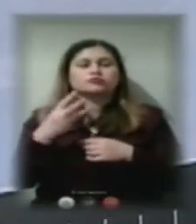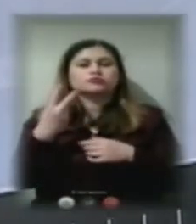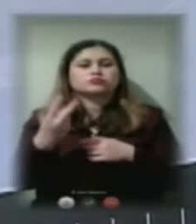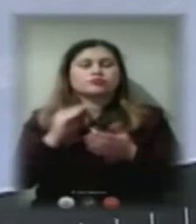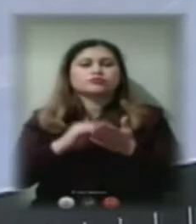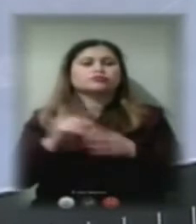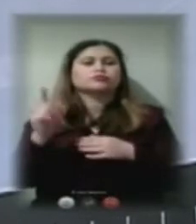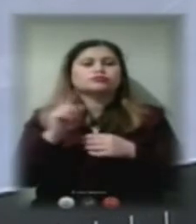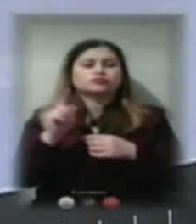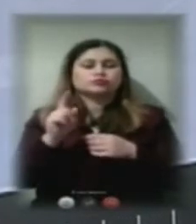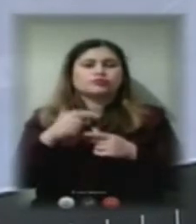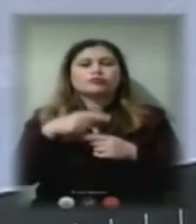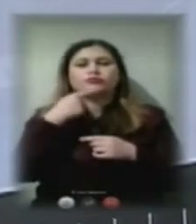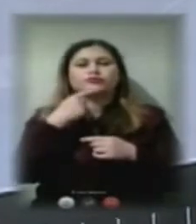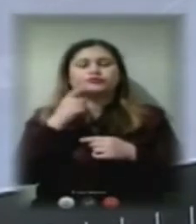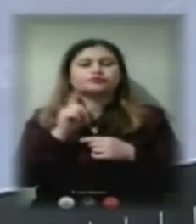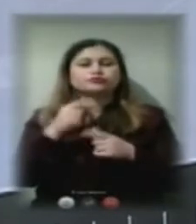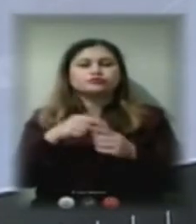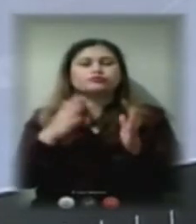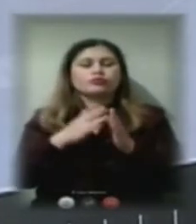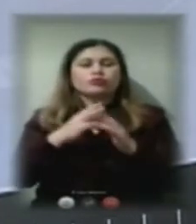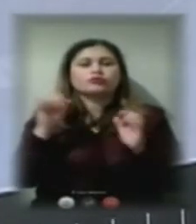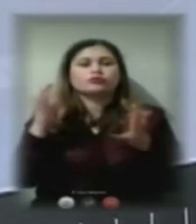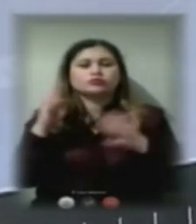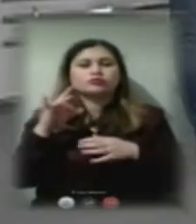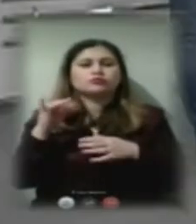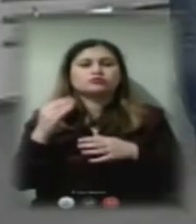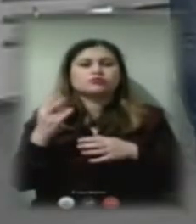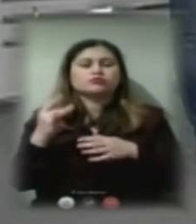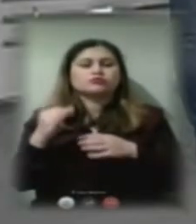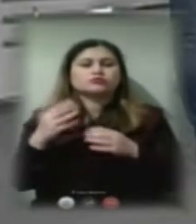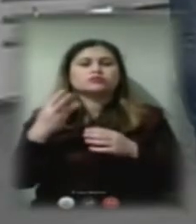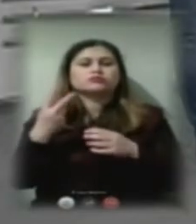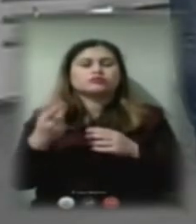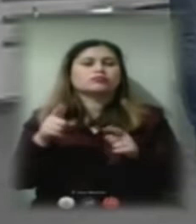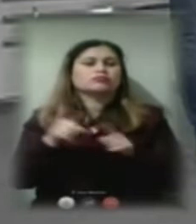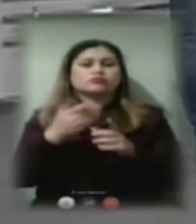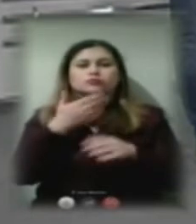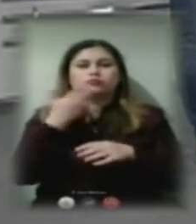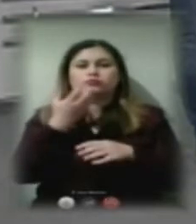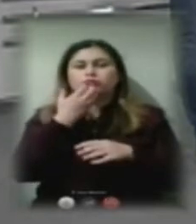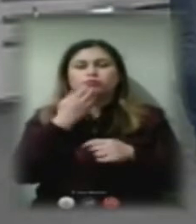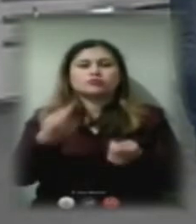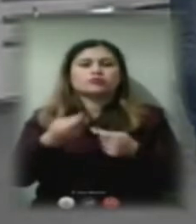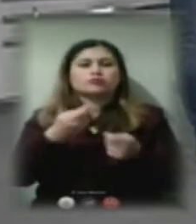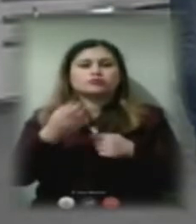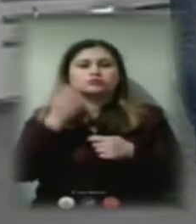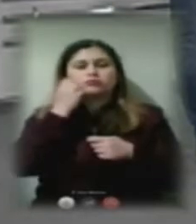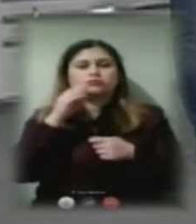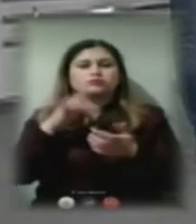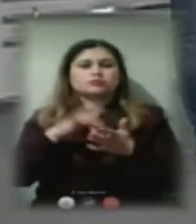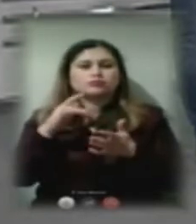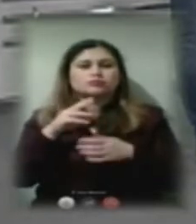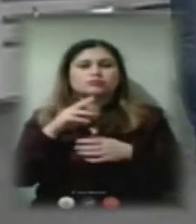що у будинку на вулиці Рішельєвська, 32, досі немає тепла. Керуюча компанія «Старий центр постачальник тепла